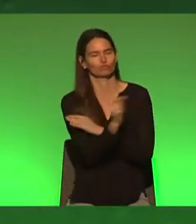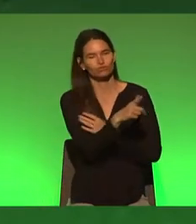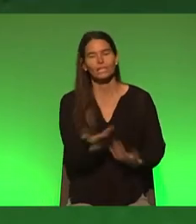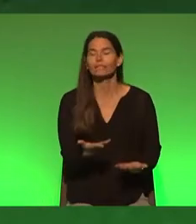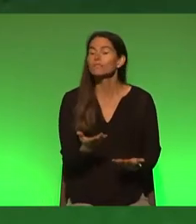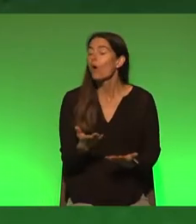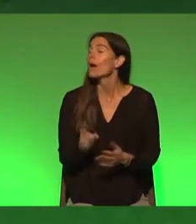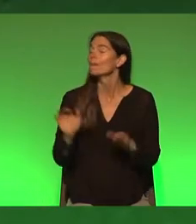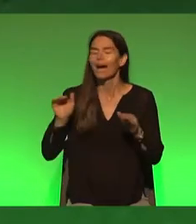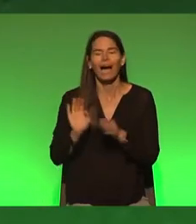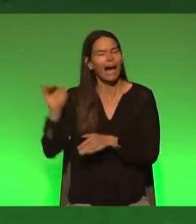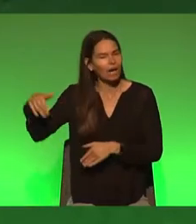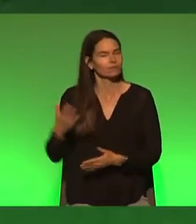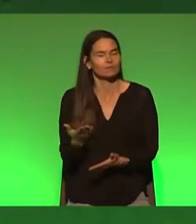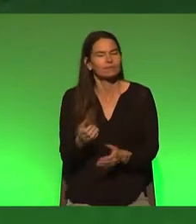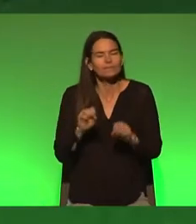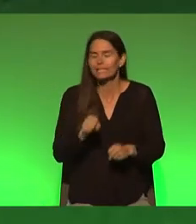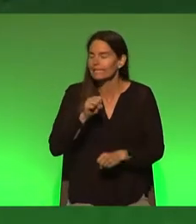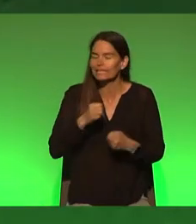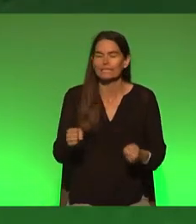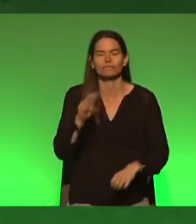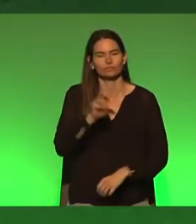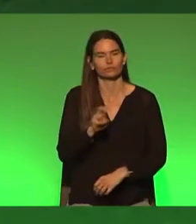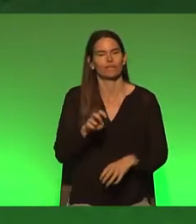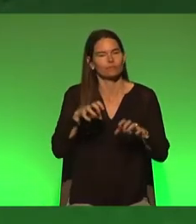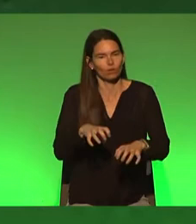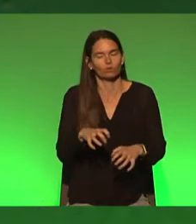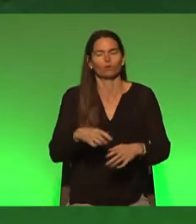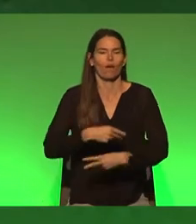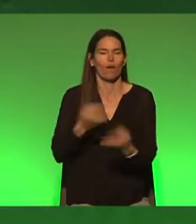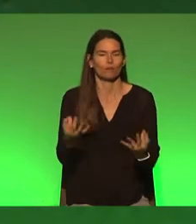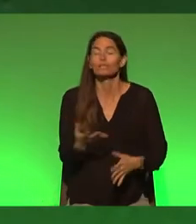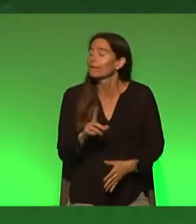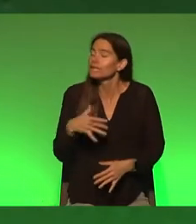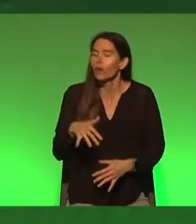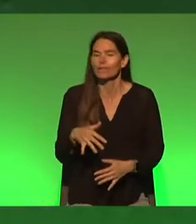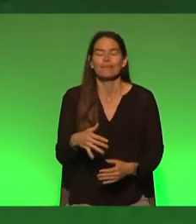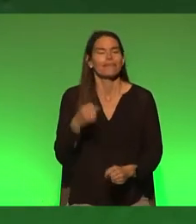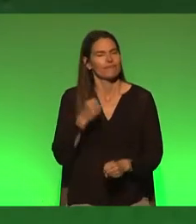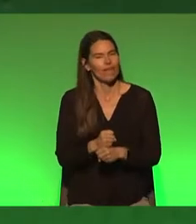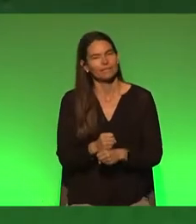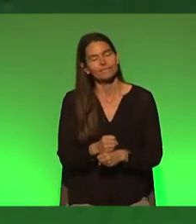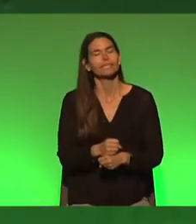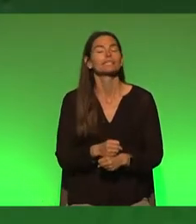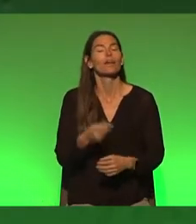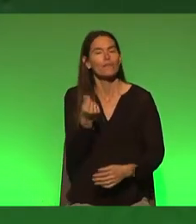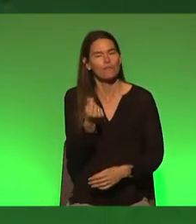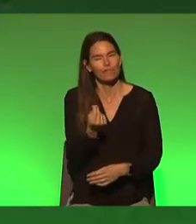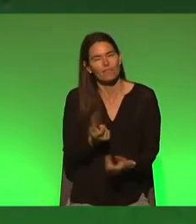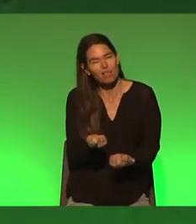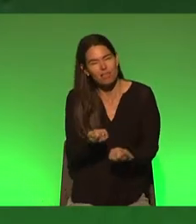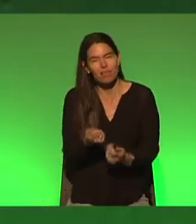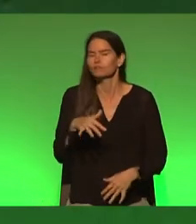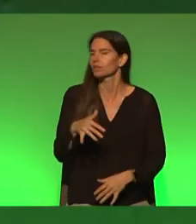ein Schweizer Bankkonto eröffnen. Aber wir sind noch nicht fertig mit dem Kampf gegen die Finanzkriminellen. Und ich werde da erst Ruhe geben, wenn die